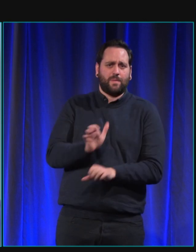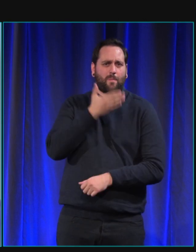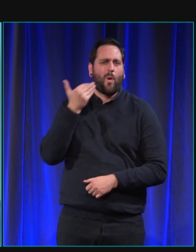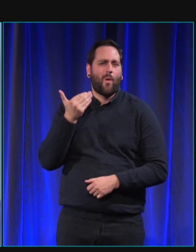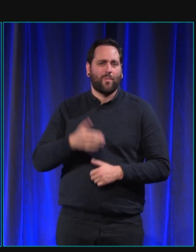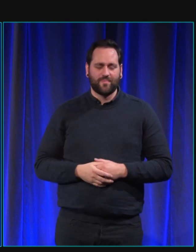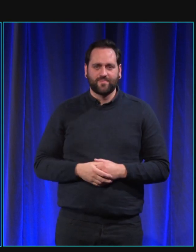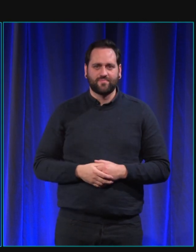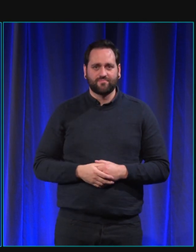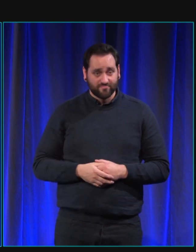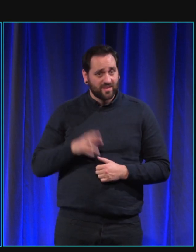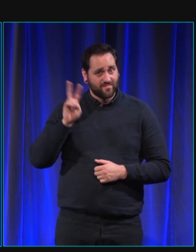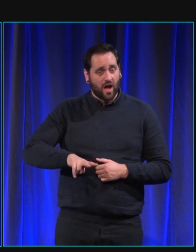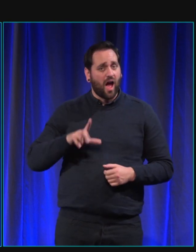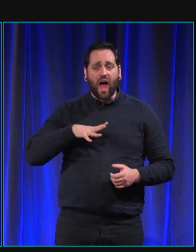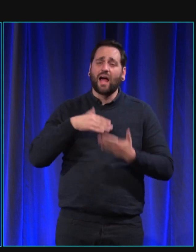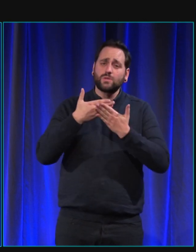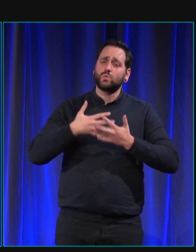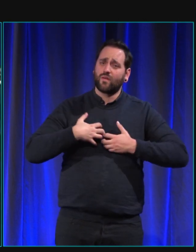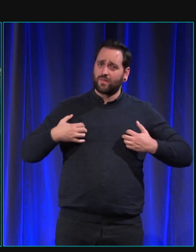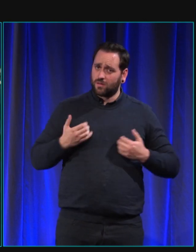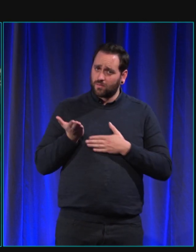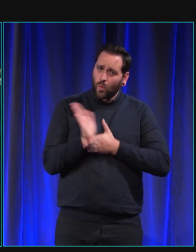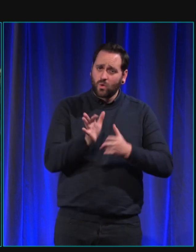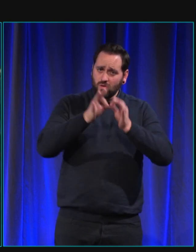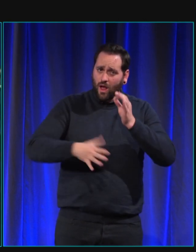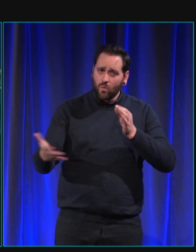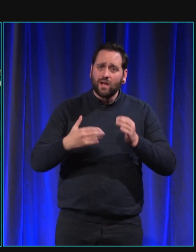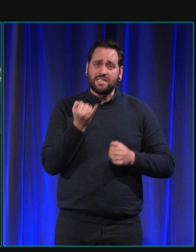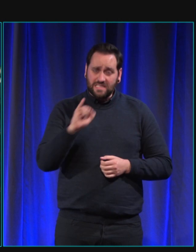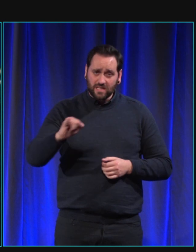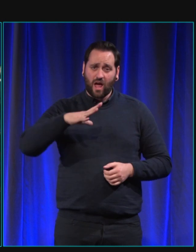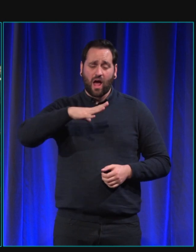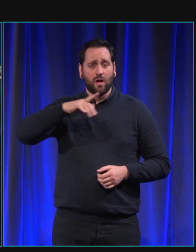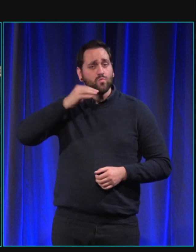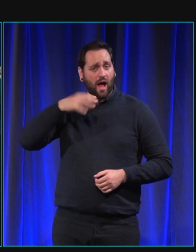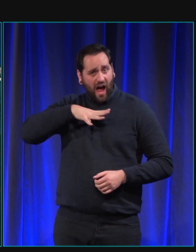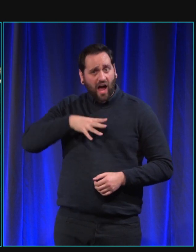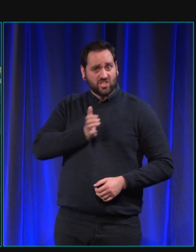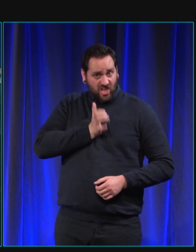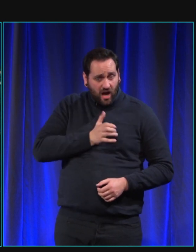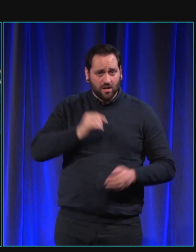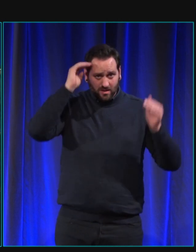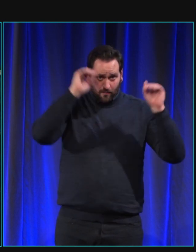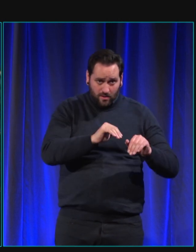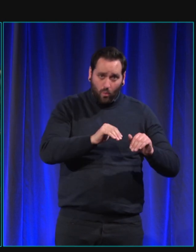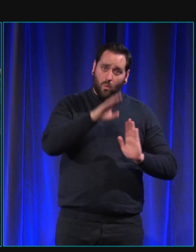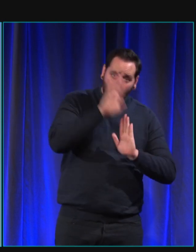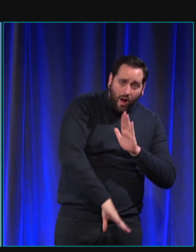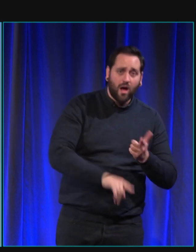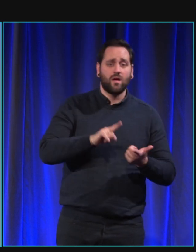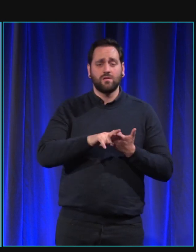santé physique, psychologique, qu'ils sont moins sujets à des troubles anxieux, à des troubles dépressifs et qu'ils sont